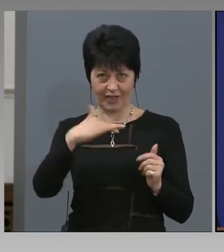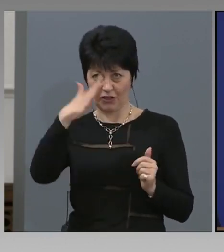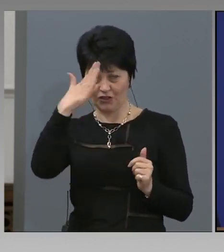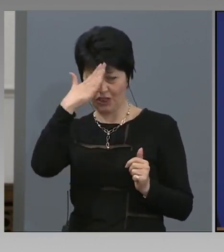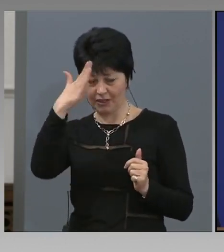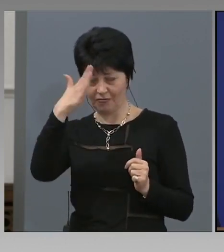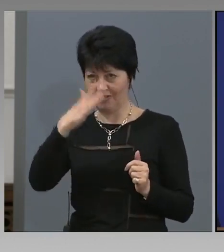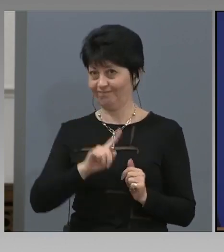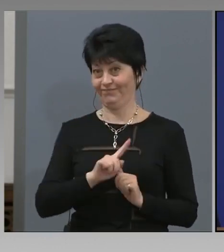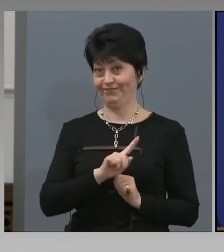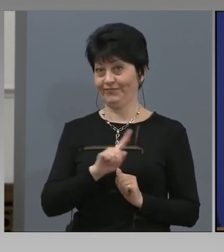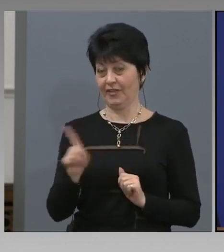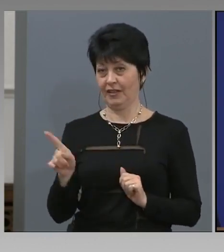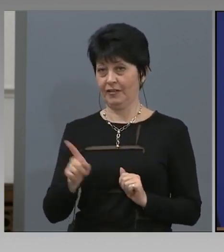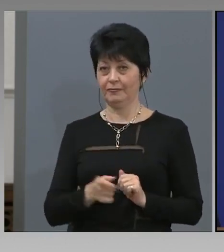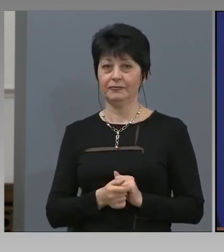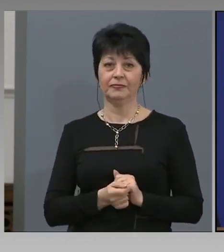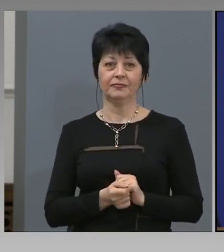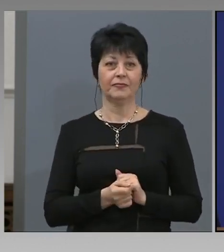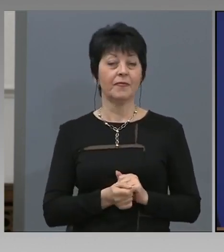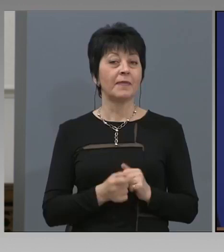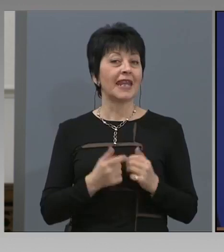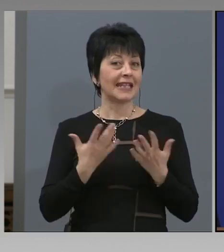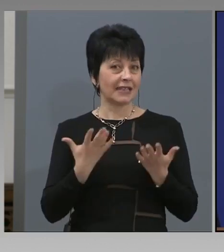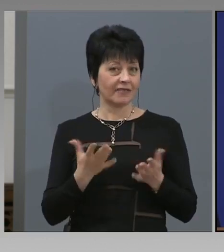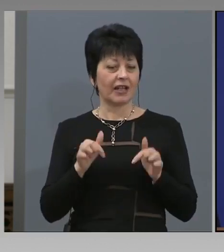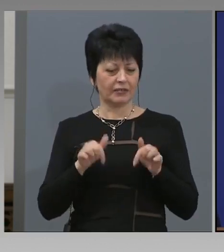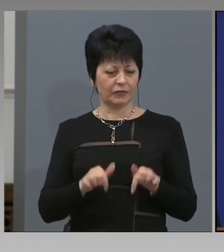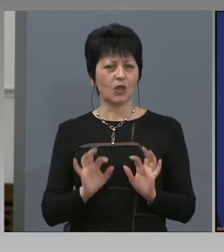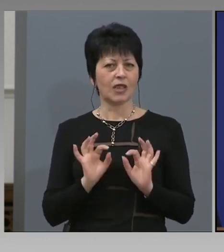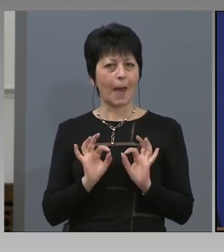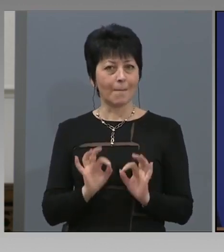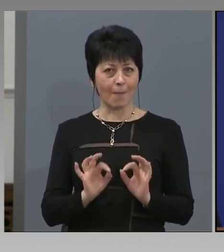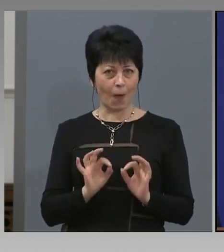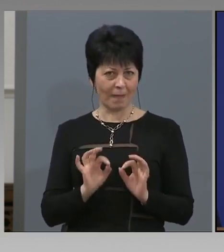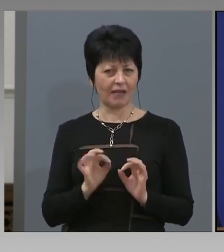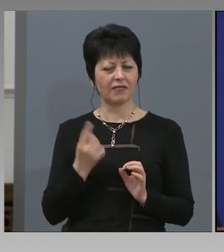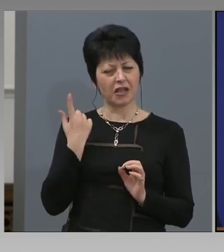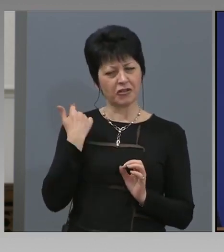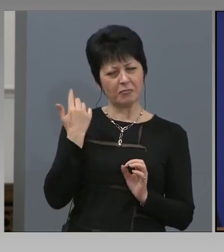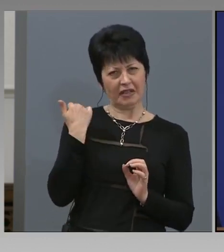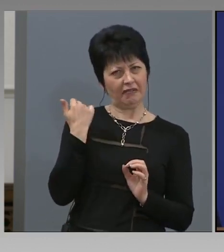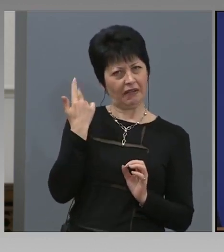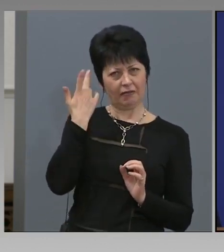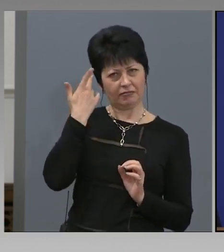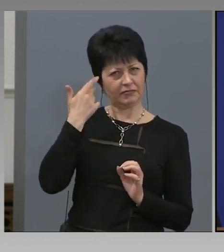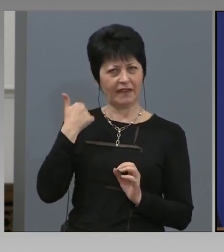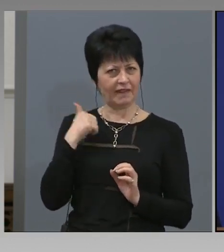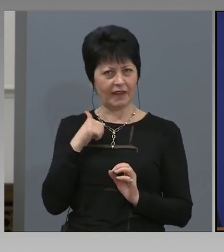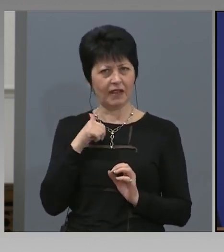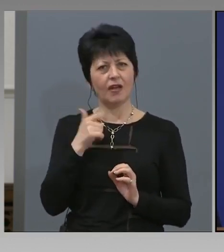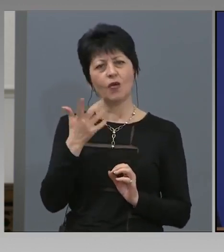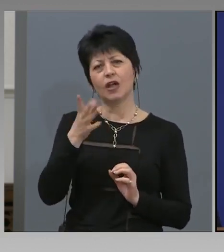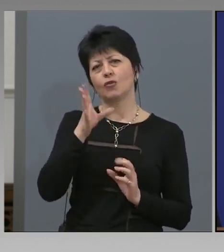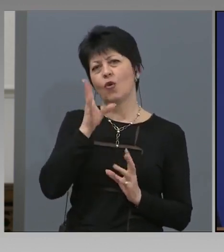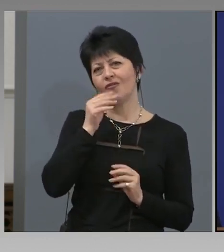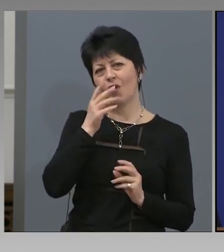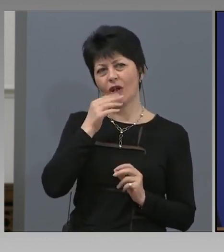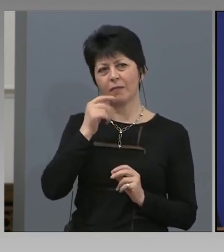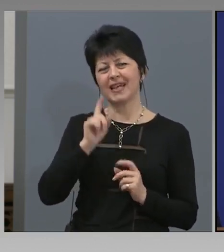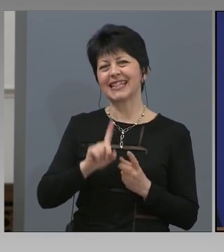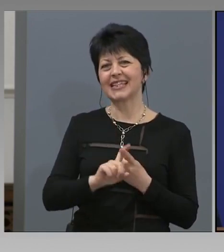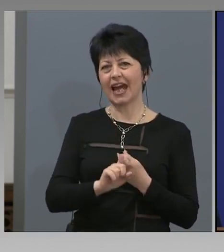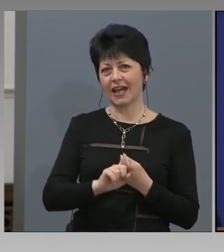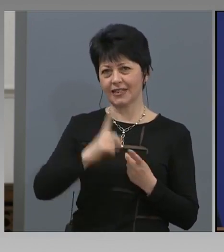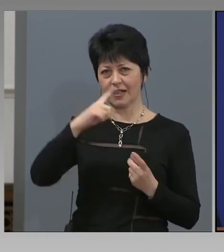Не. Затова, към този момент, даже и завчера с канцеля на Германия, като говорихме о сезонните работници,